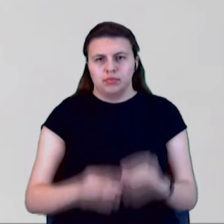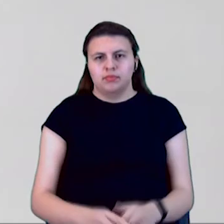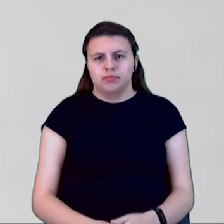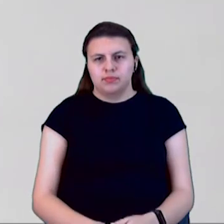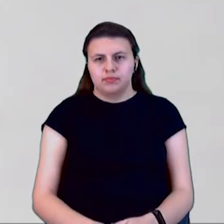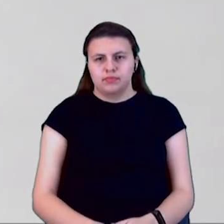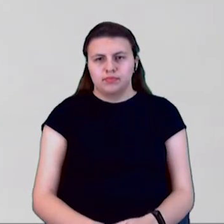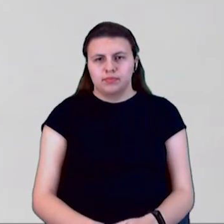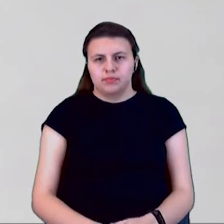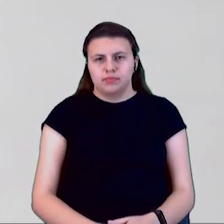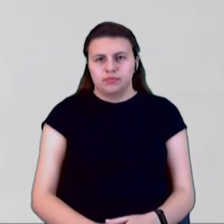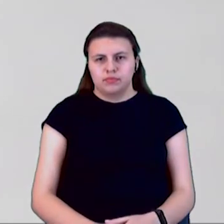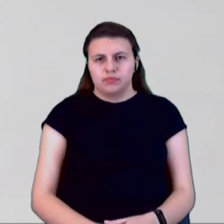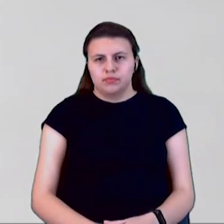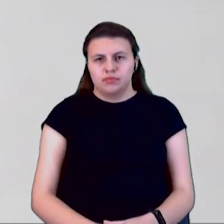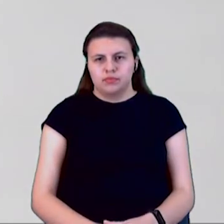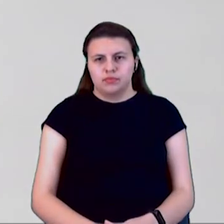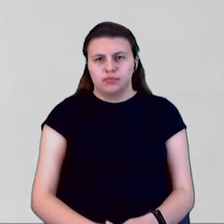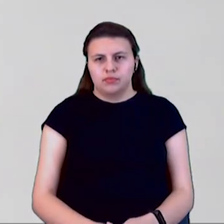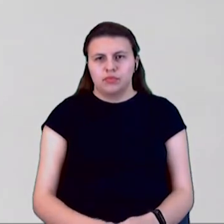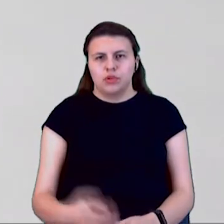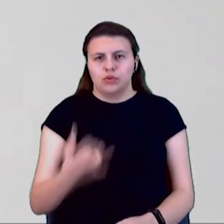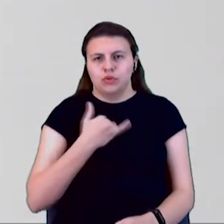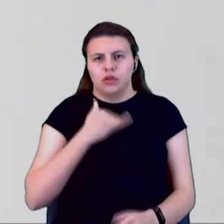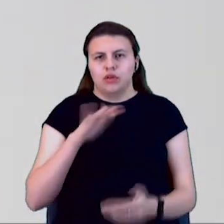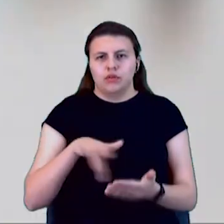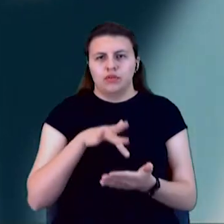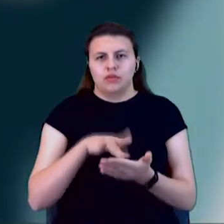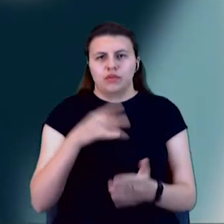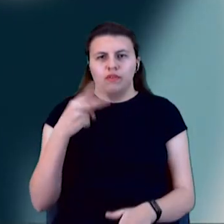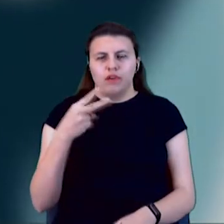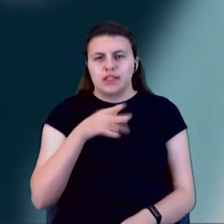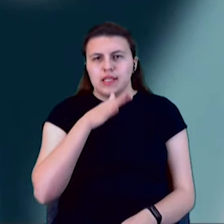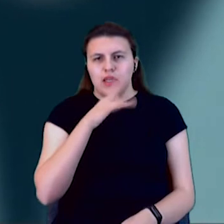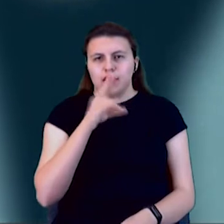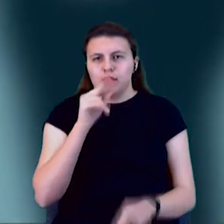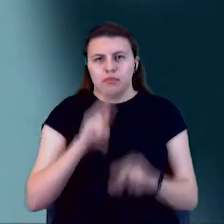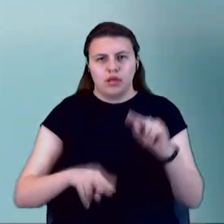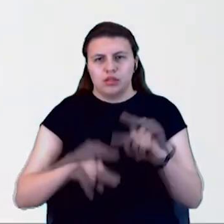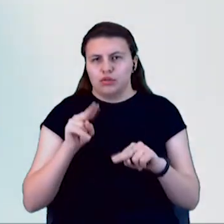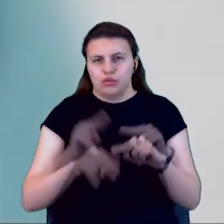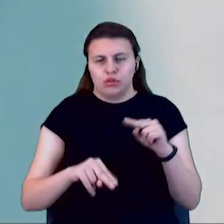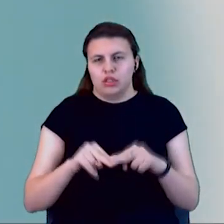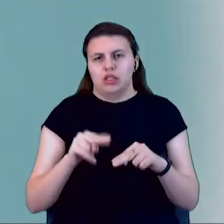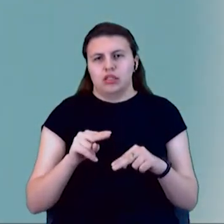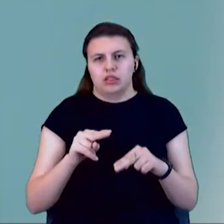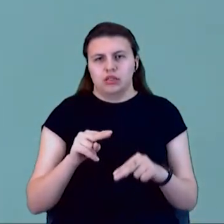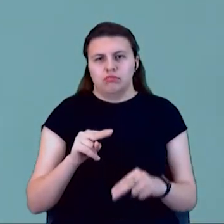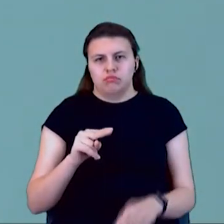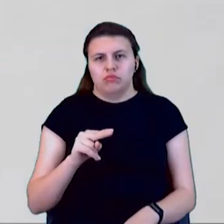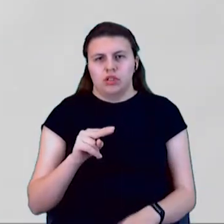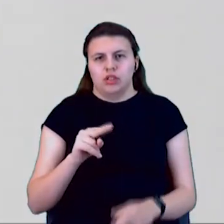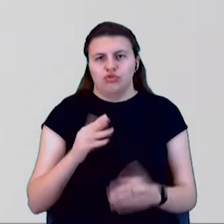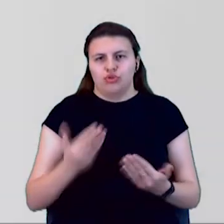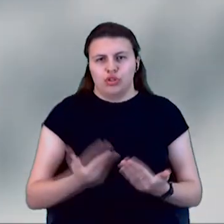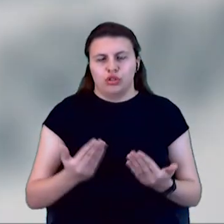У нас в місті 20 років не строилось многоквартирне житло. Це одна з проблем, що в місті розвивається, і одна